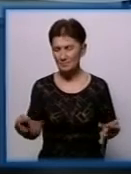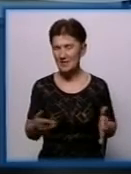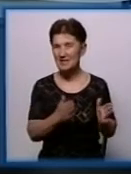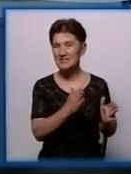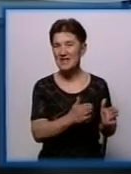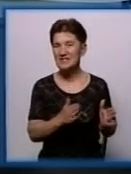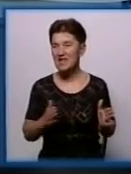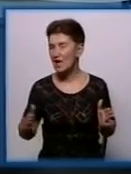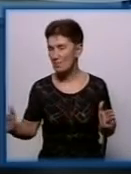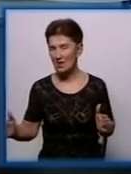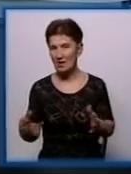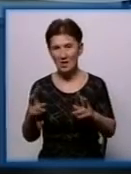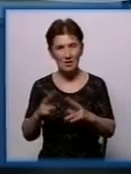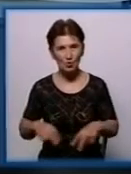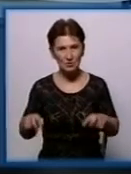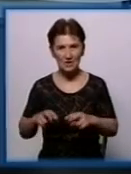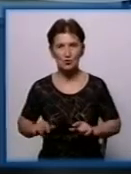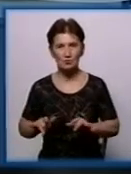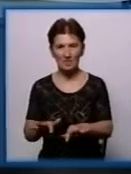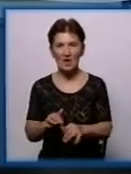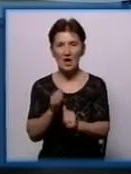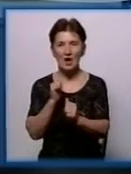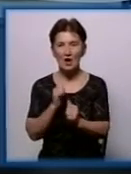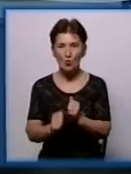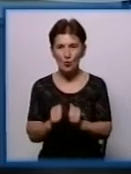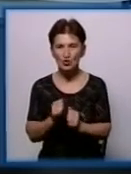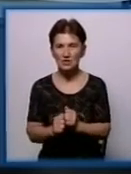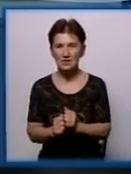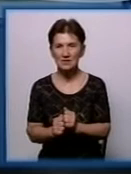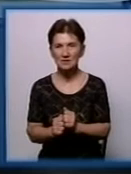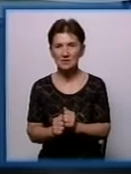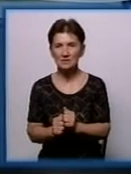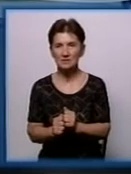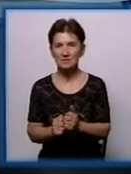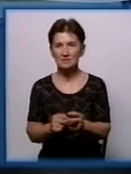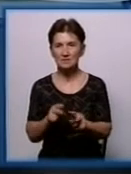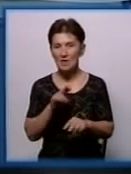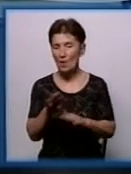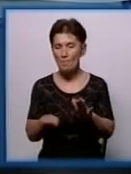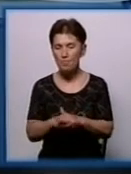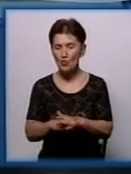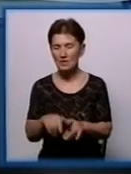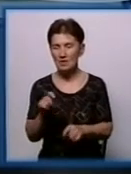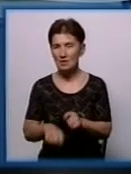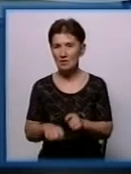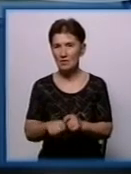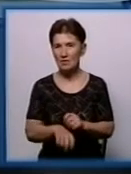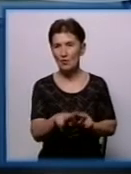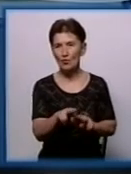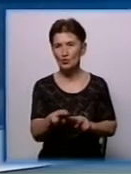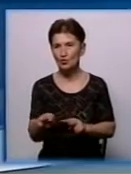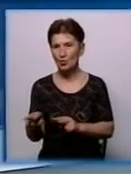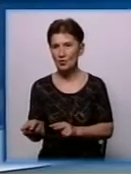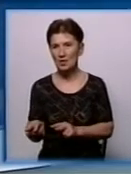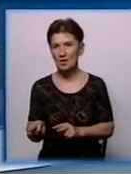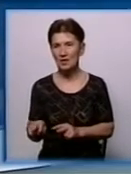справи. І кожен я тримаю під контролем особисто. Після кожного розгляду